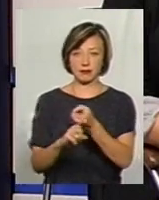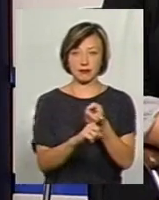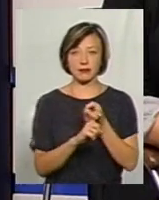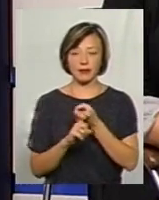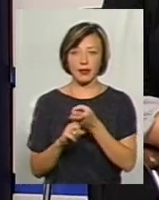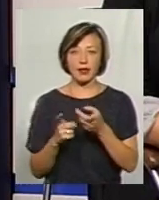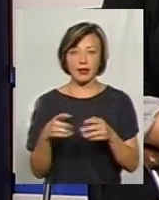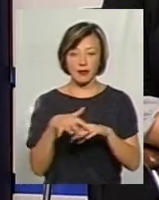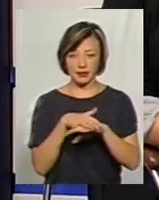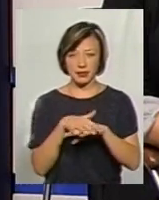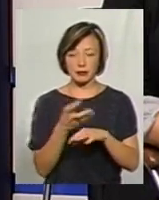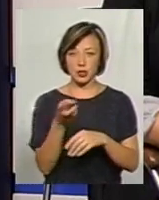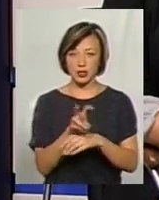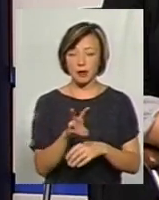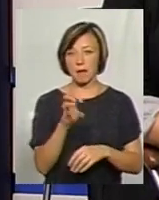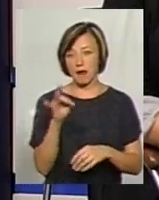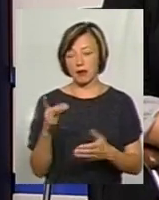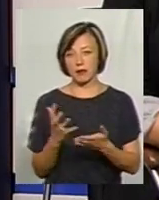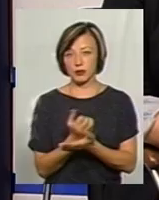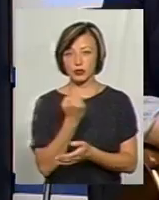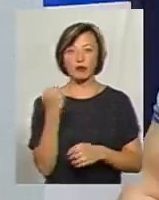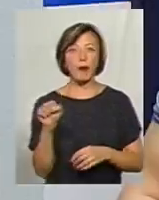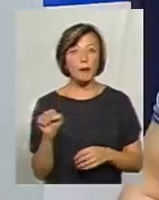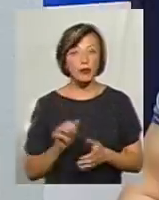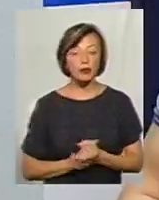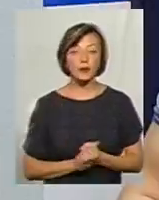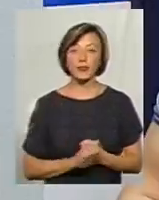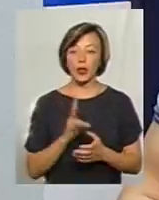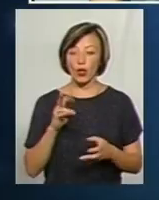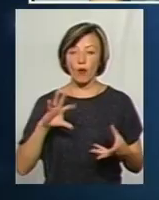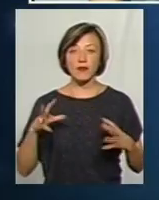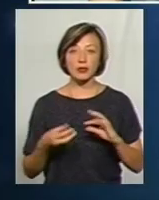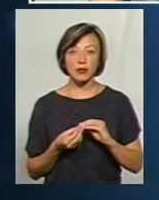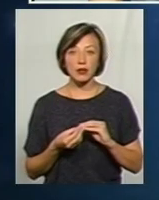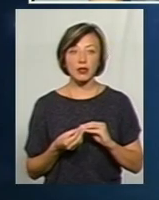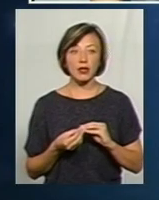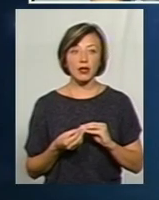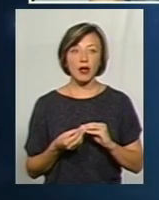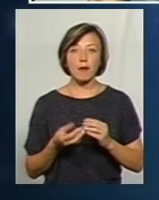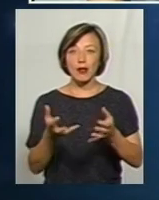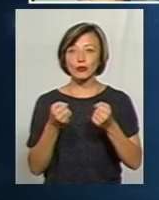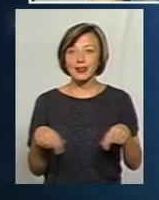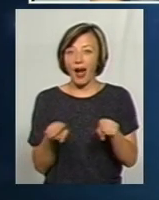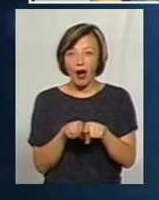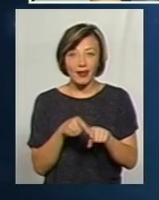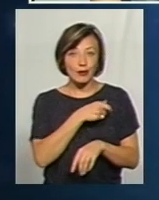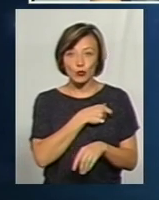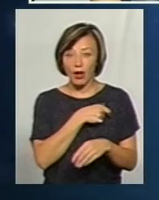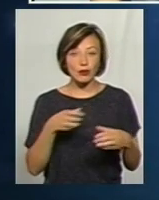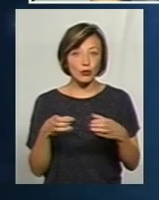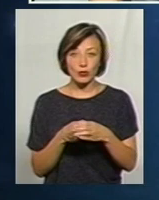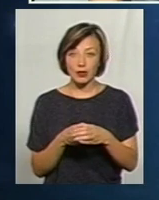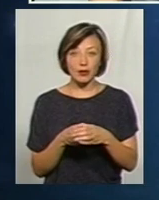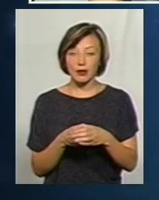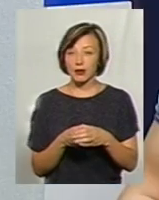какую-то часть населения, поэтому мэр одержал победу. Но в итоге мэр получил такой депутатский корпус, который избрал в основном те же наши